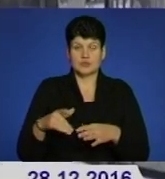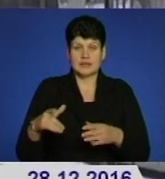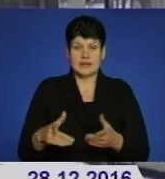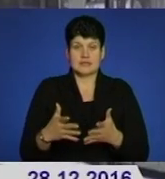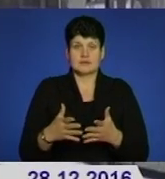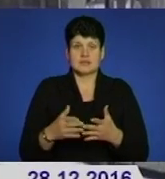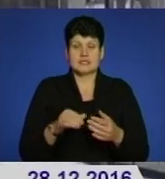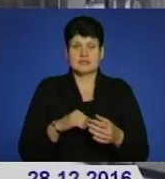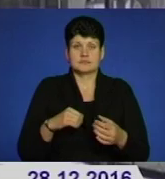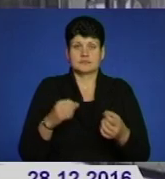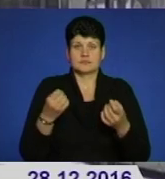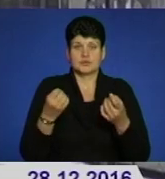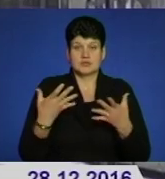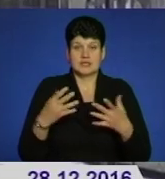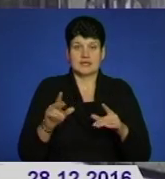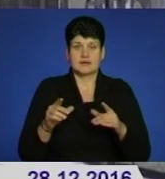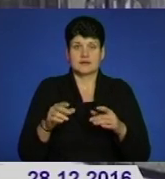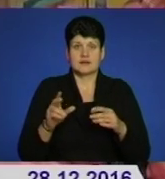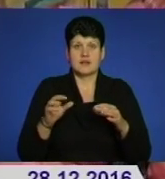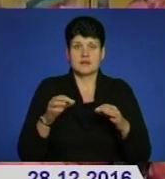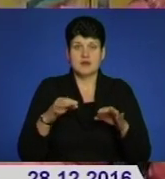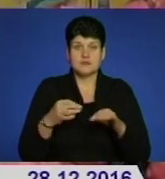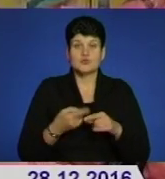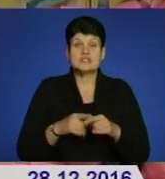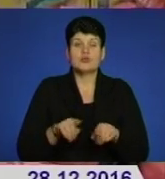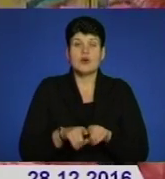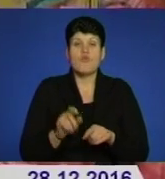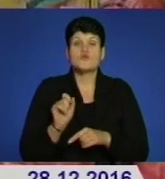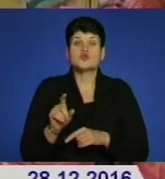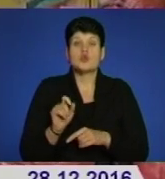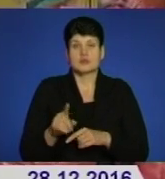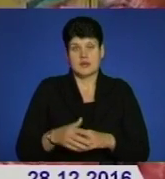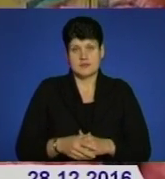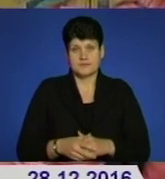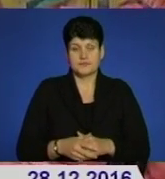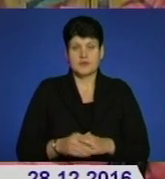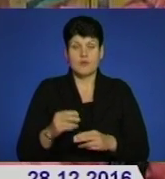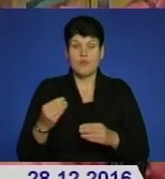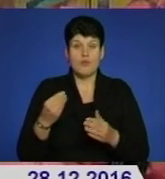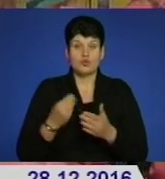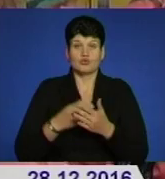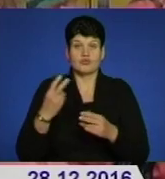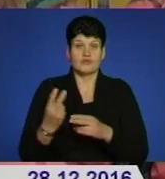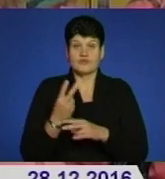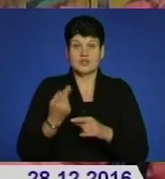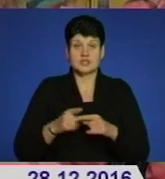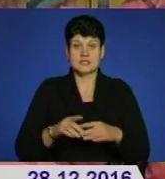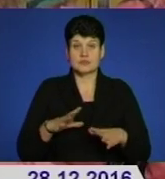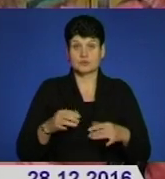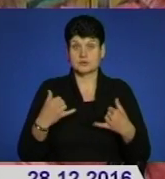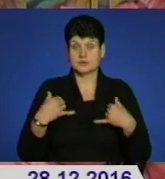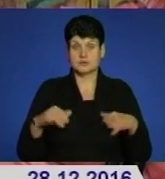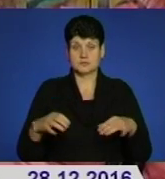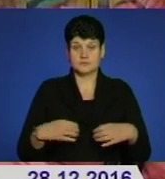доступний громадський транспорт стане золотим. Подорожчання одразу вдвічі для людей це буде досить шокованим.